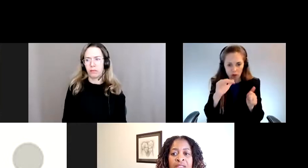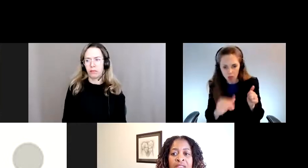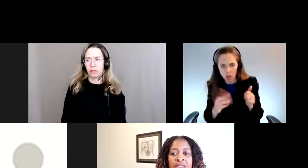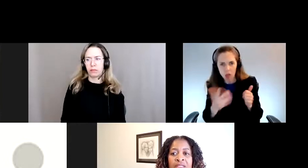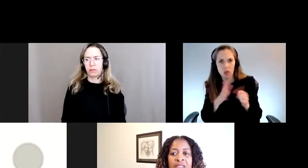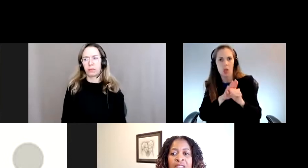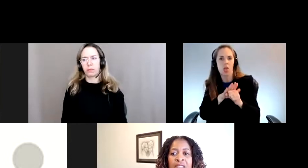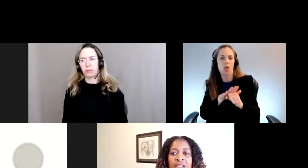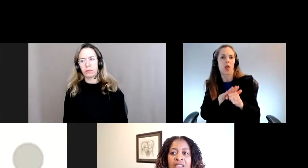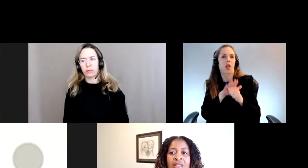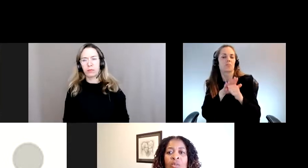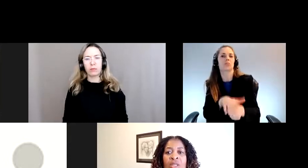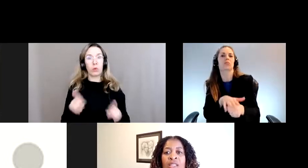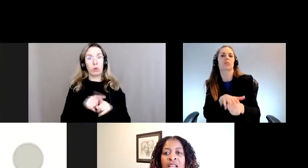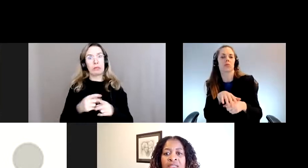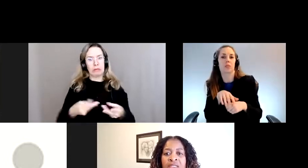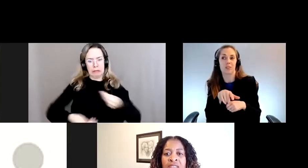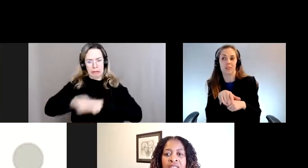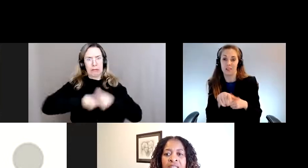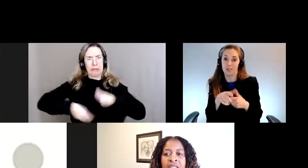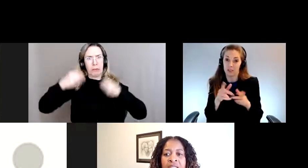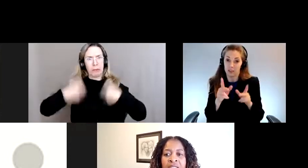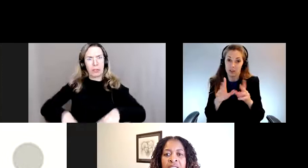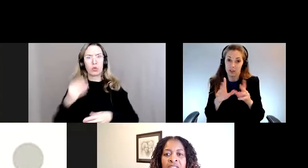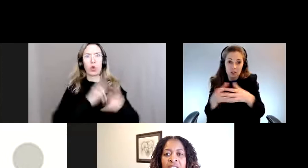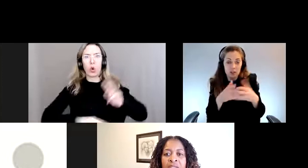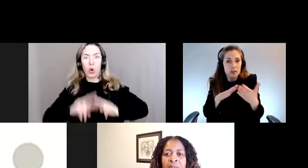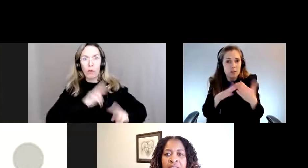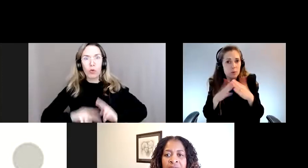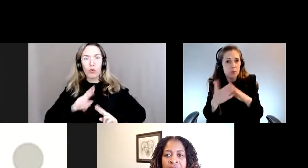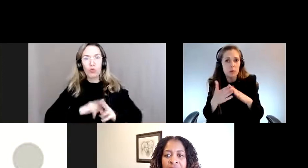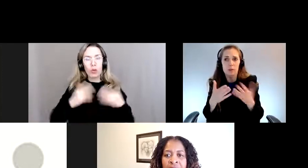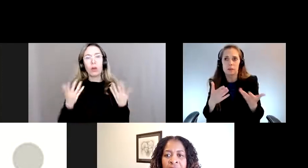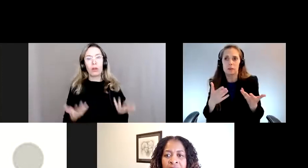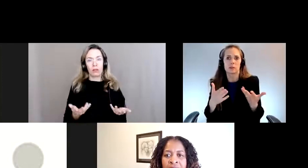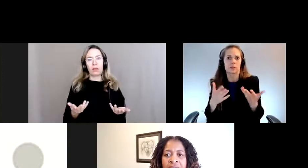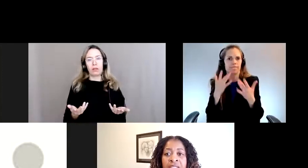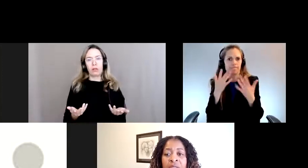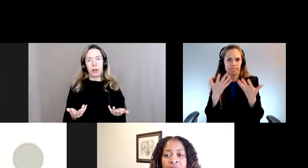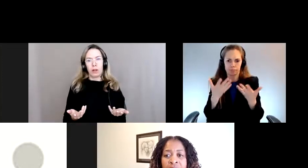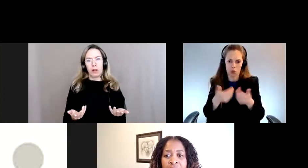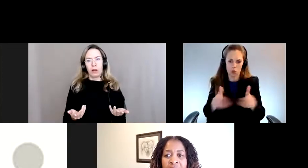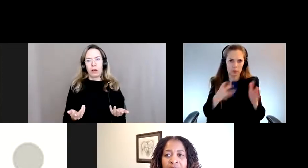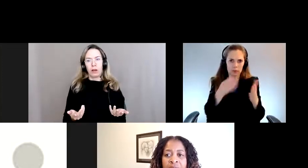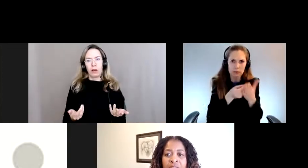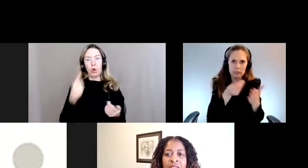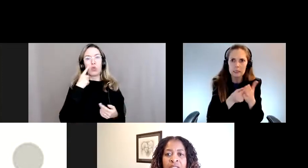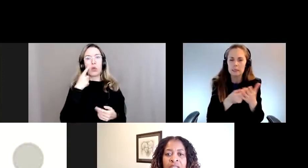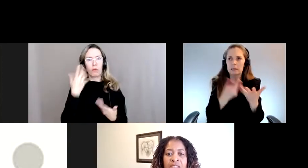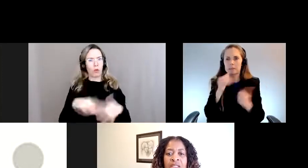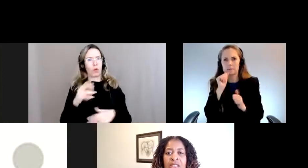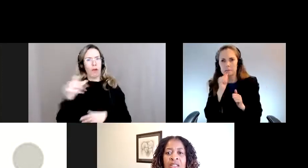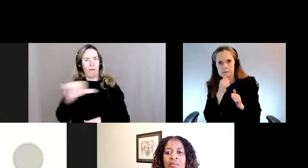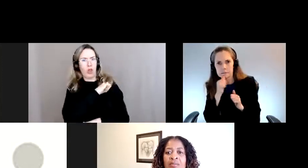En plus des pertes économiques importantes, nous avons vu les taux de violence